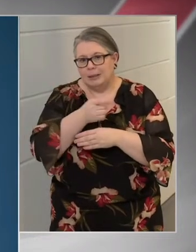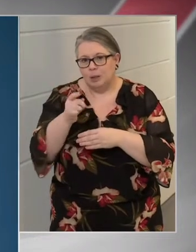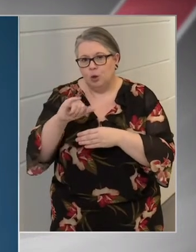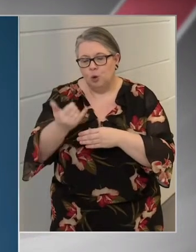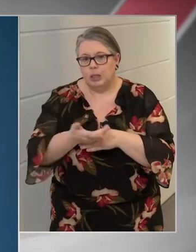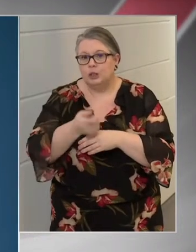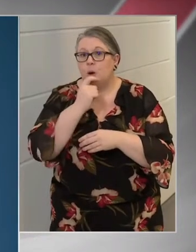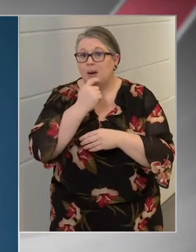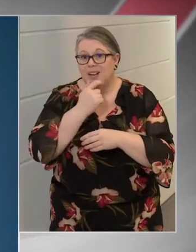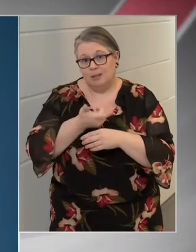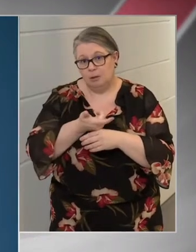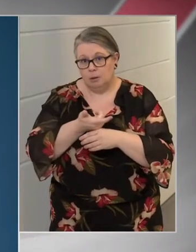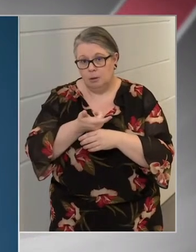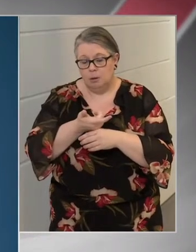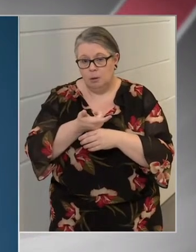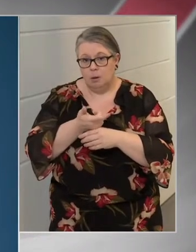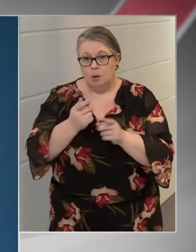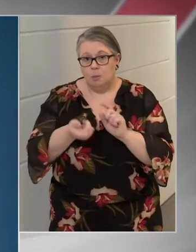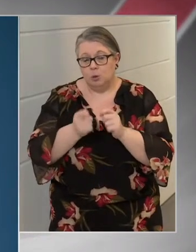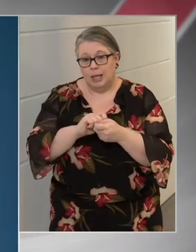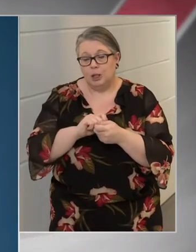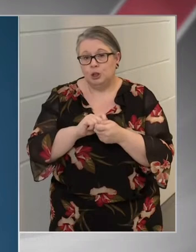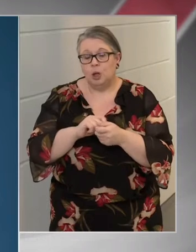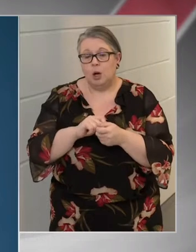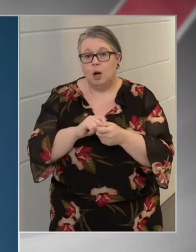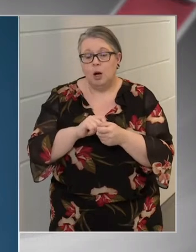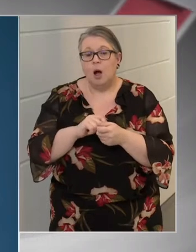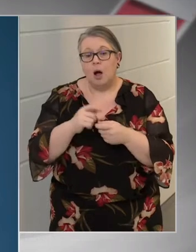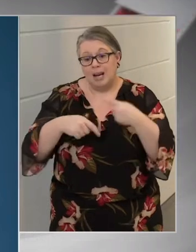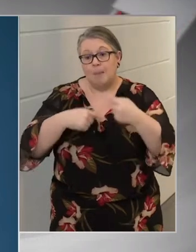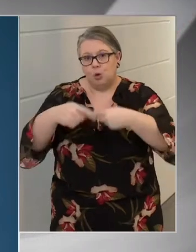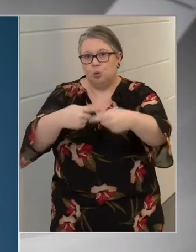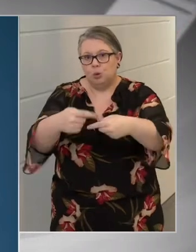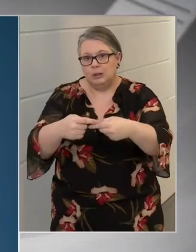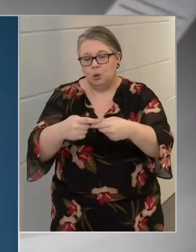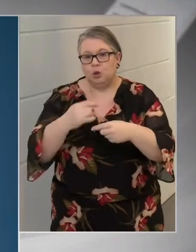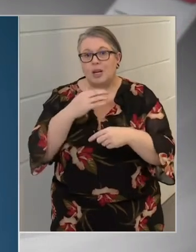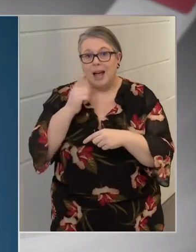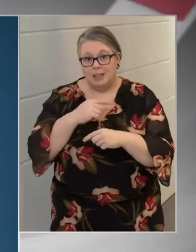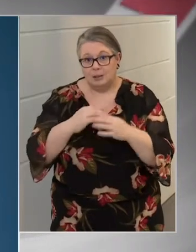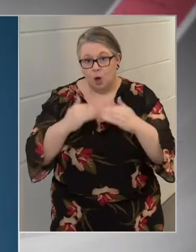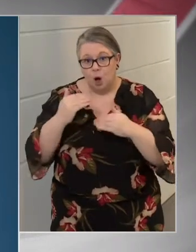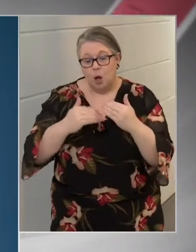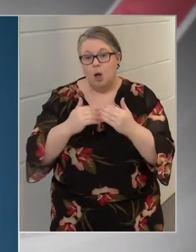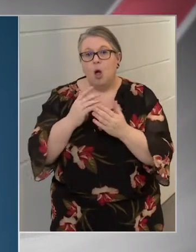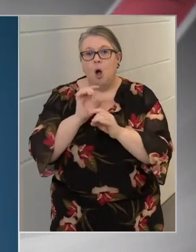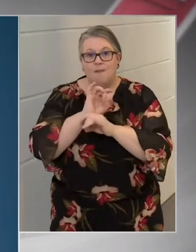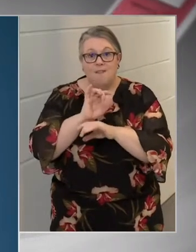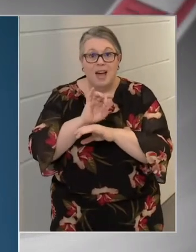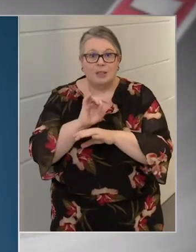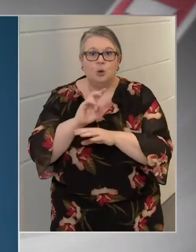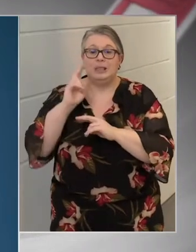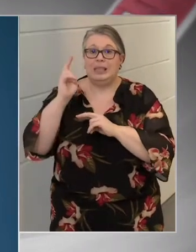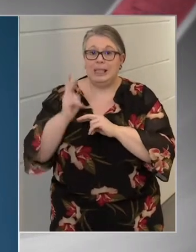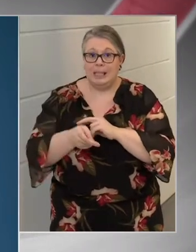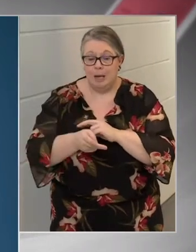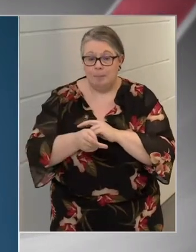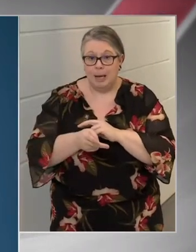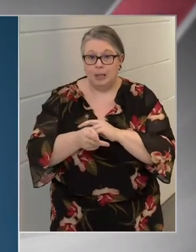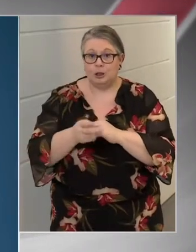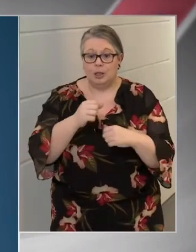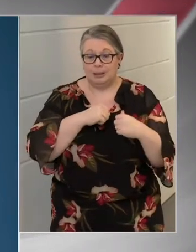a brit mutánsnál, az úgynevezett reprodukciós rátát, tehát a megfertőzni képes